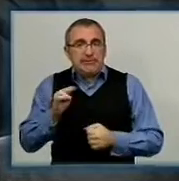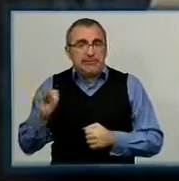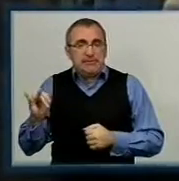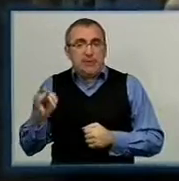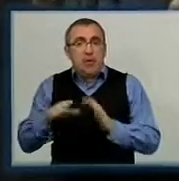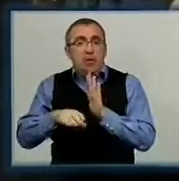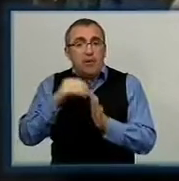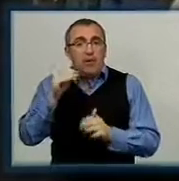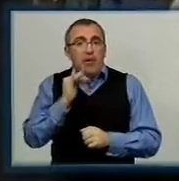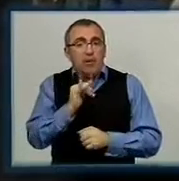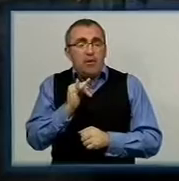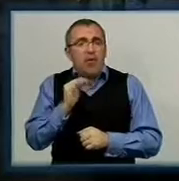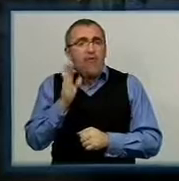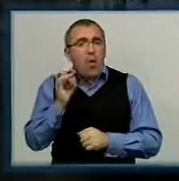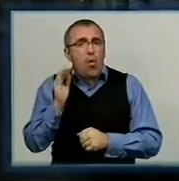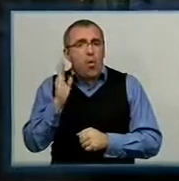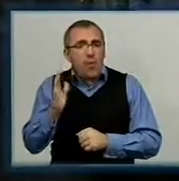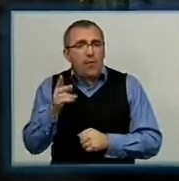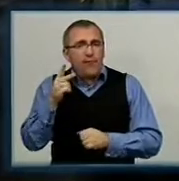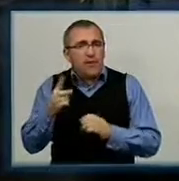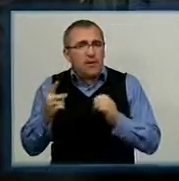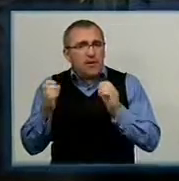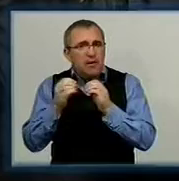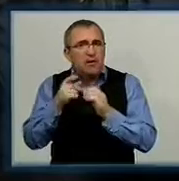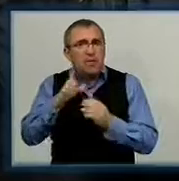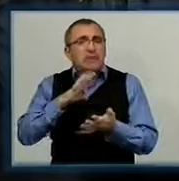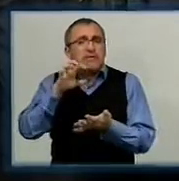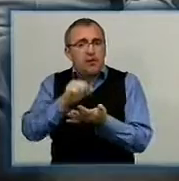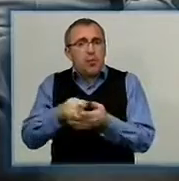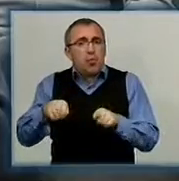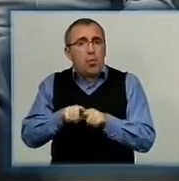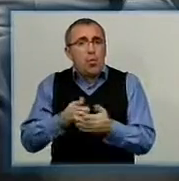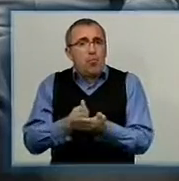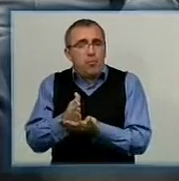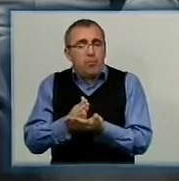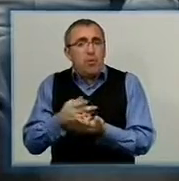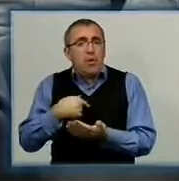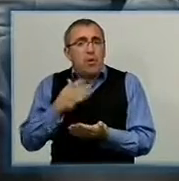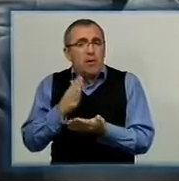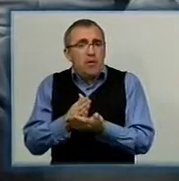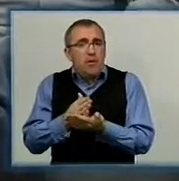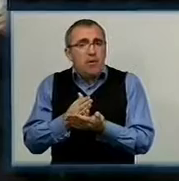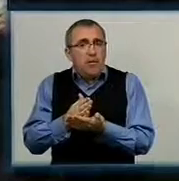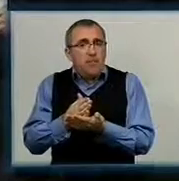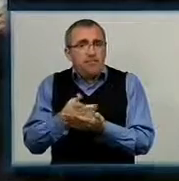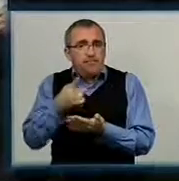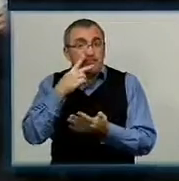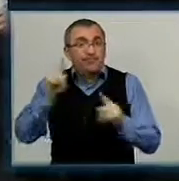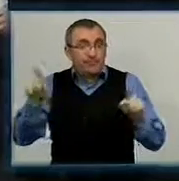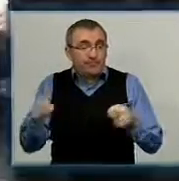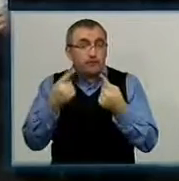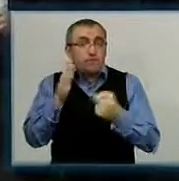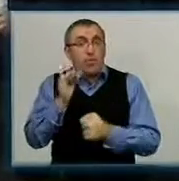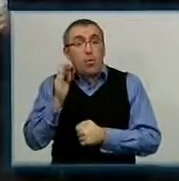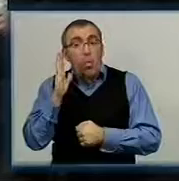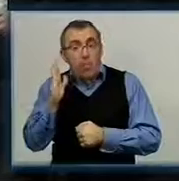обрати Ігоря Вікторича Волкова. До 2060 року він вже займав цю посаду. У нас є важливість і виконавити на цій посаді. Кандидатуру Ігоря